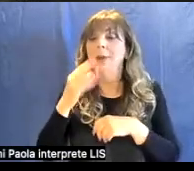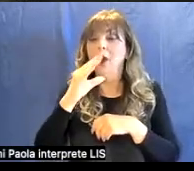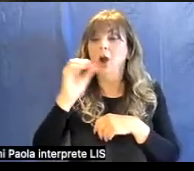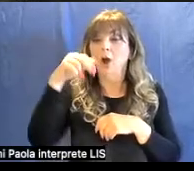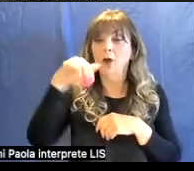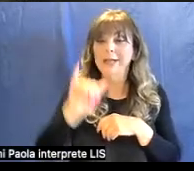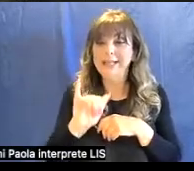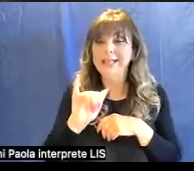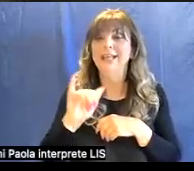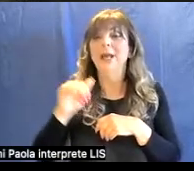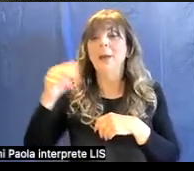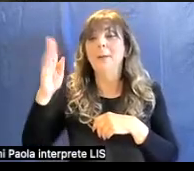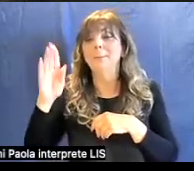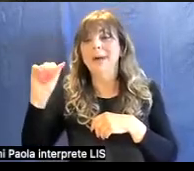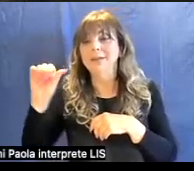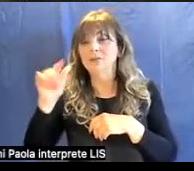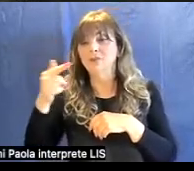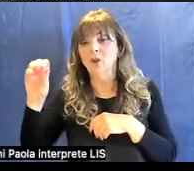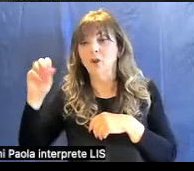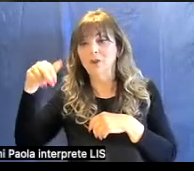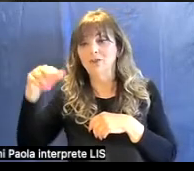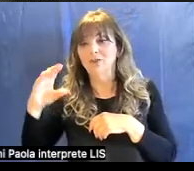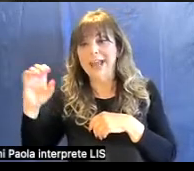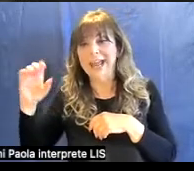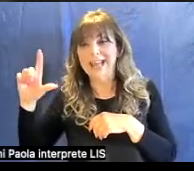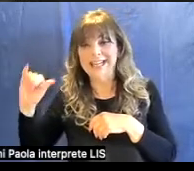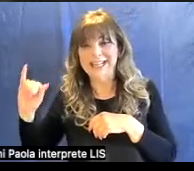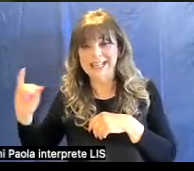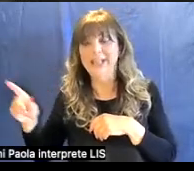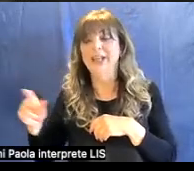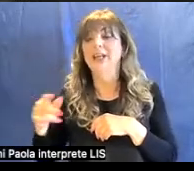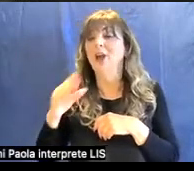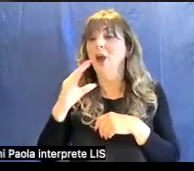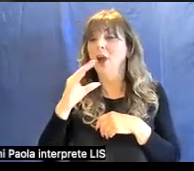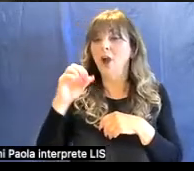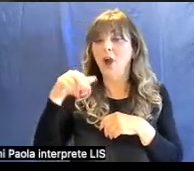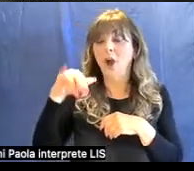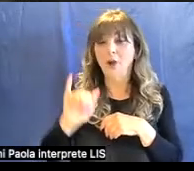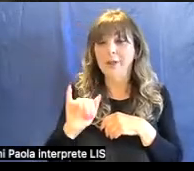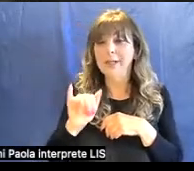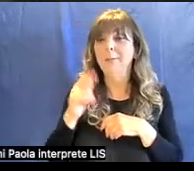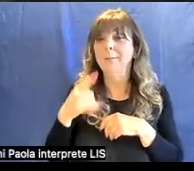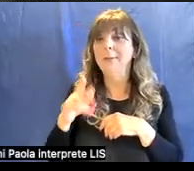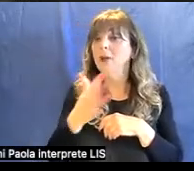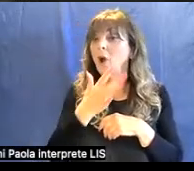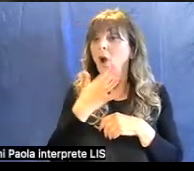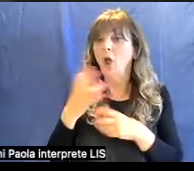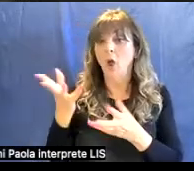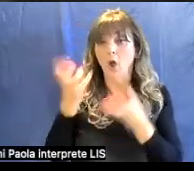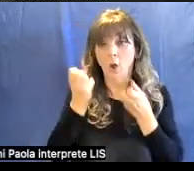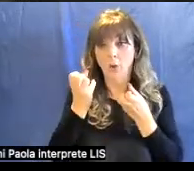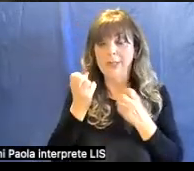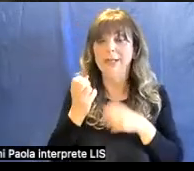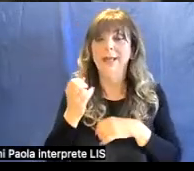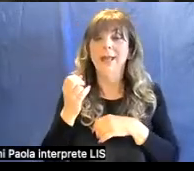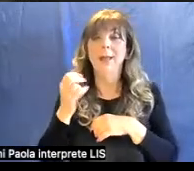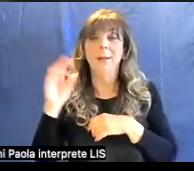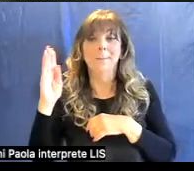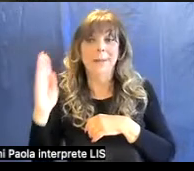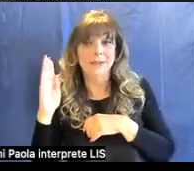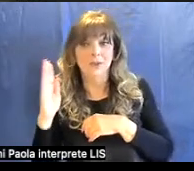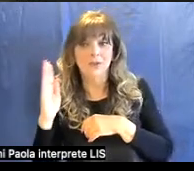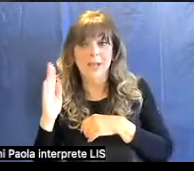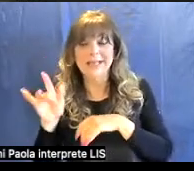coni servono per la percezione del colore nelle sue tre componenti base, rosso, verde e blu. I bastoncelli invece sono